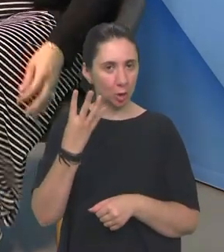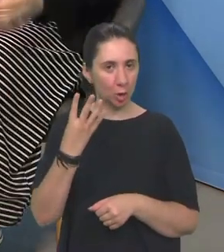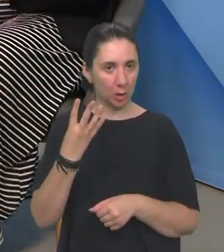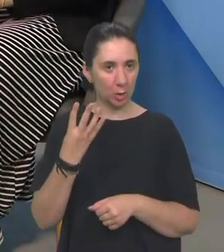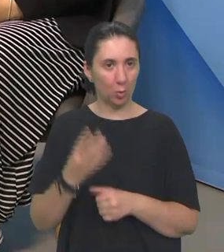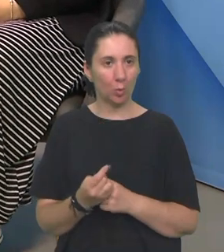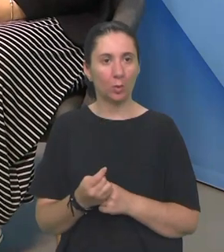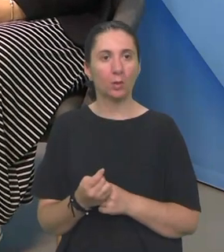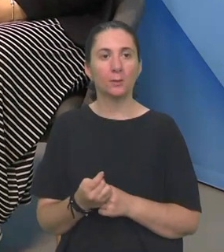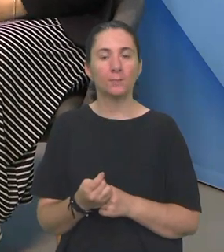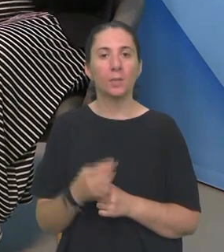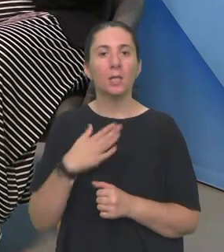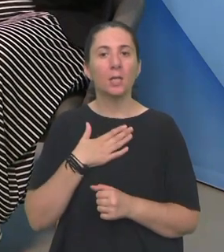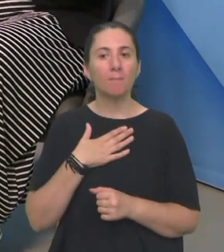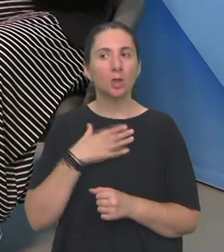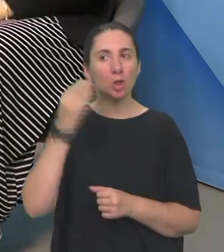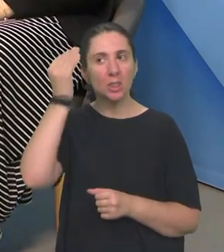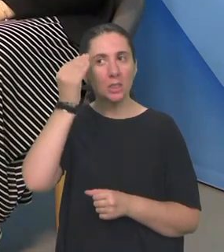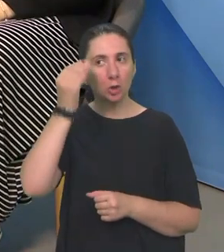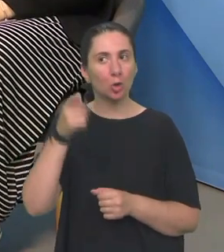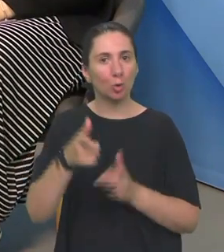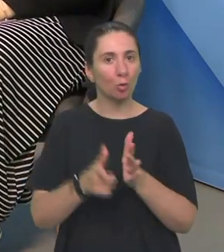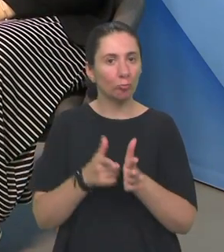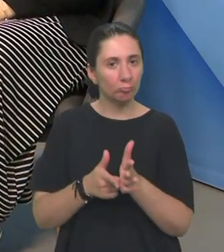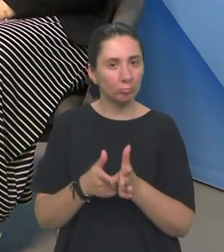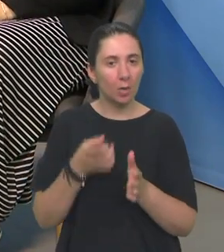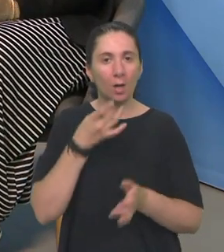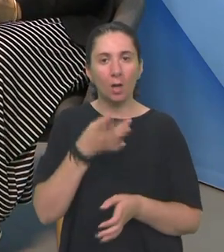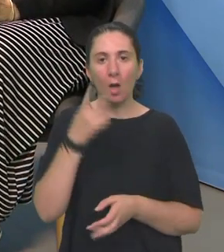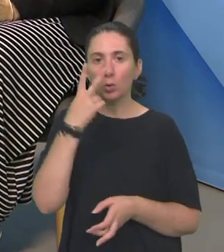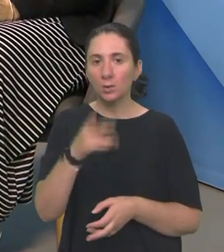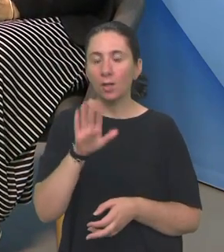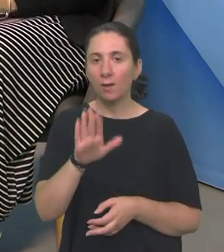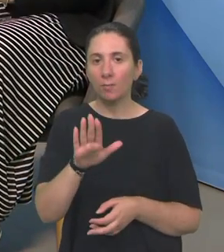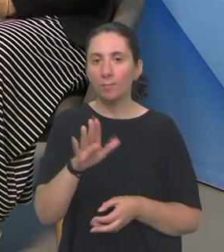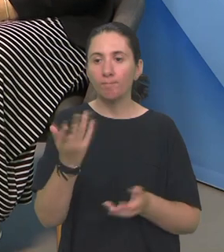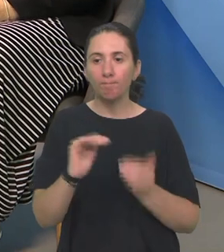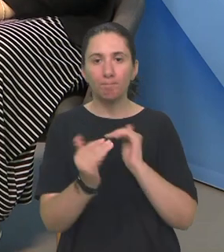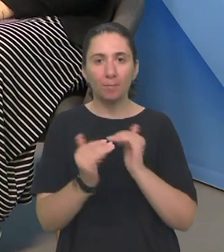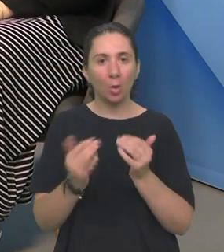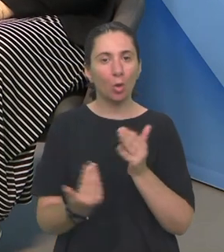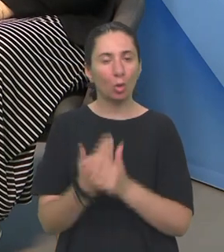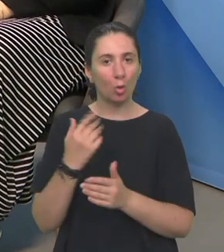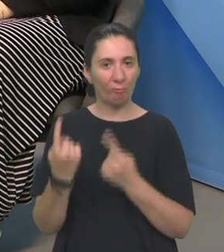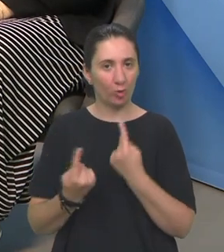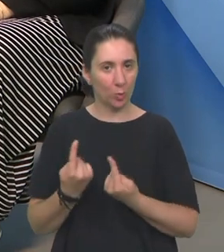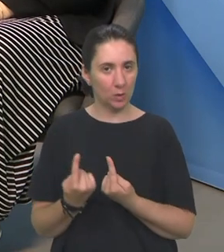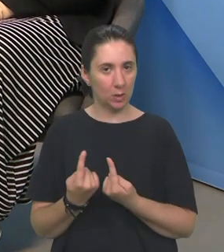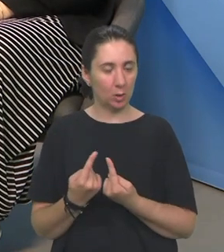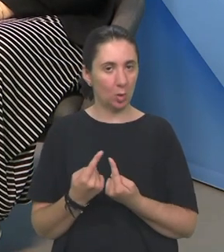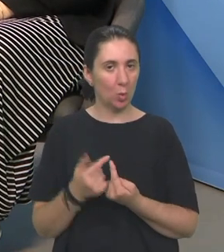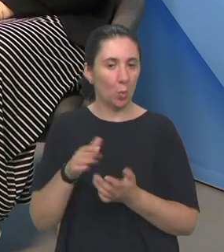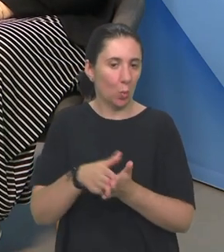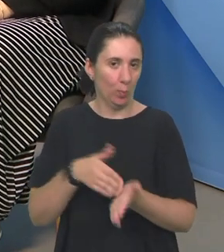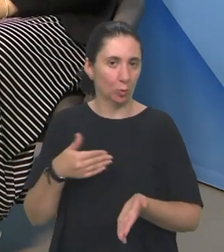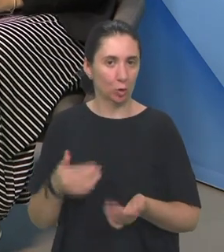godine Imaš li sjećanja na taj period, kako ti je izgledala zapravo prilagodba na novu situaciju u